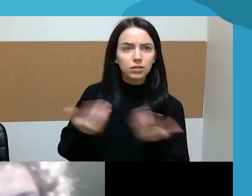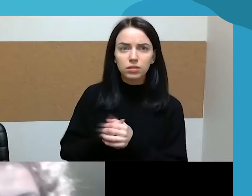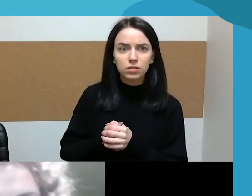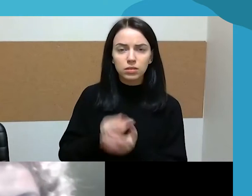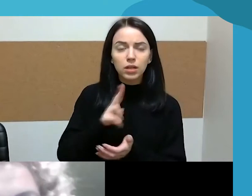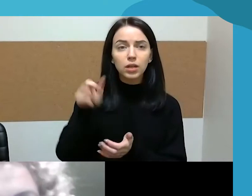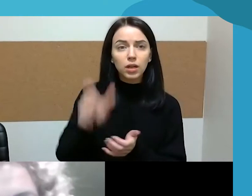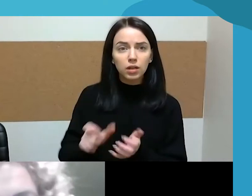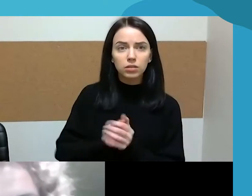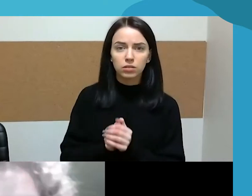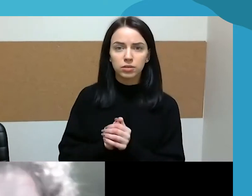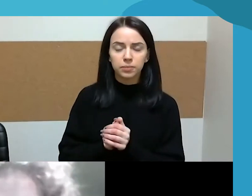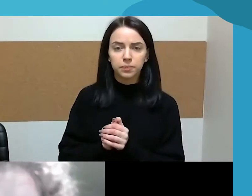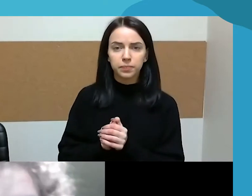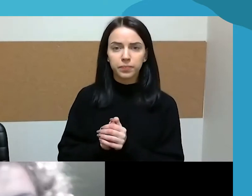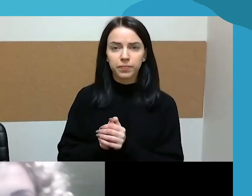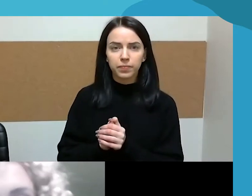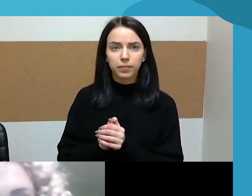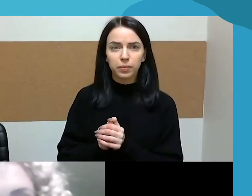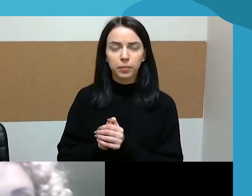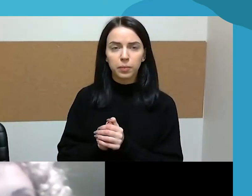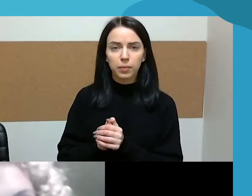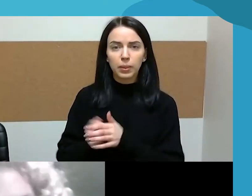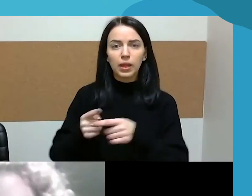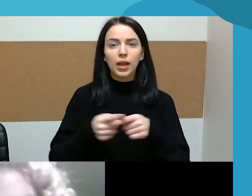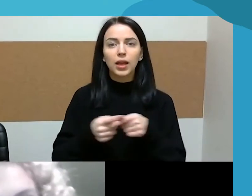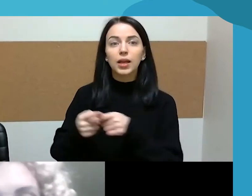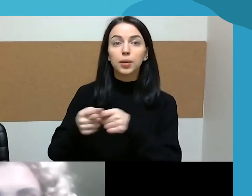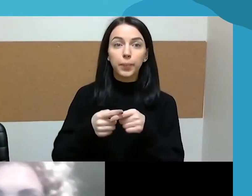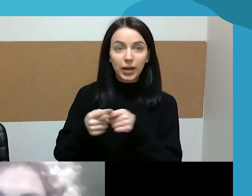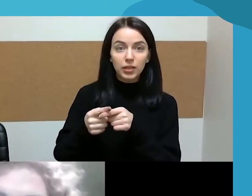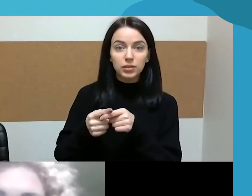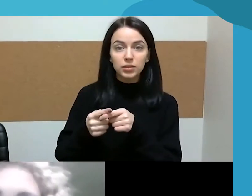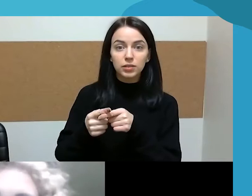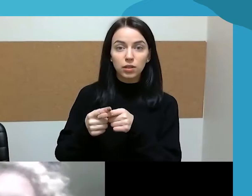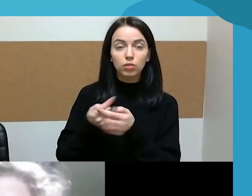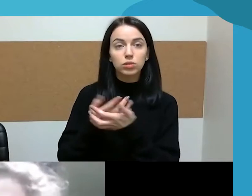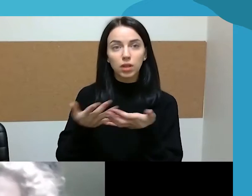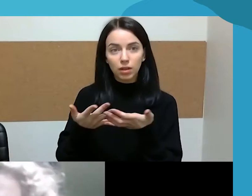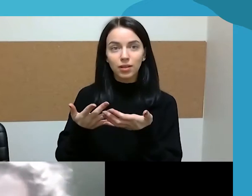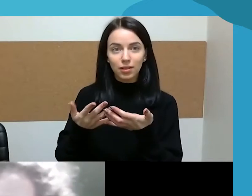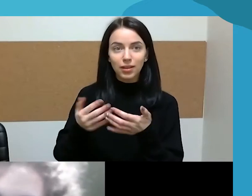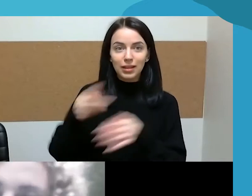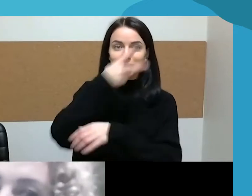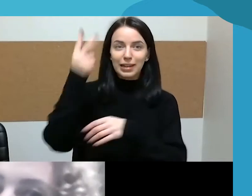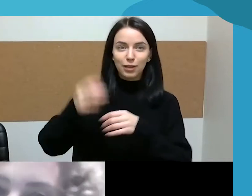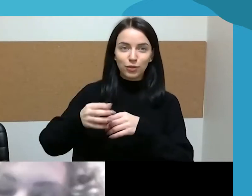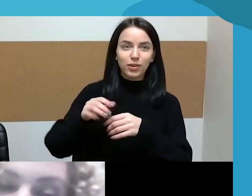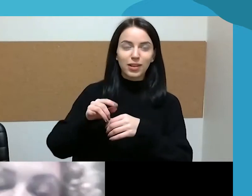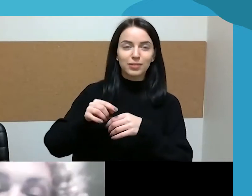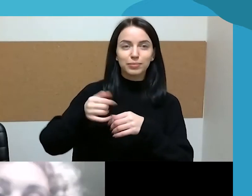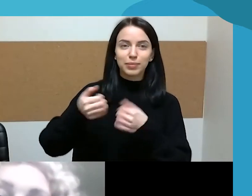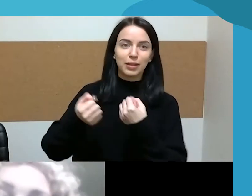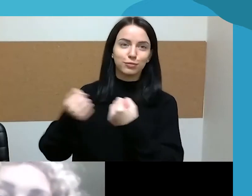Baltarusijos vidurio, paskui jau ten kiek to kelių iki Lietuvos, mes su tuo vyriškiu jau nebebendraom, nes jisai suprato, kad čia ką dar daug